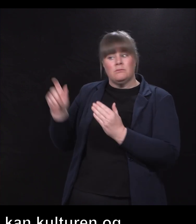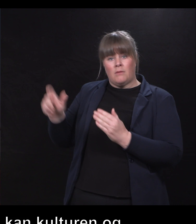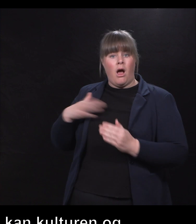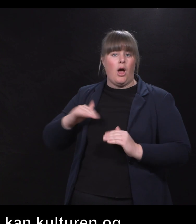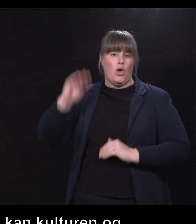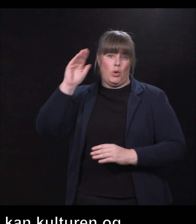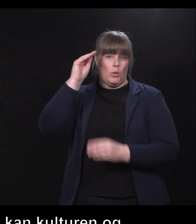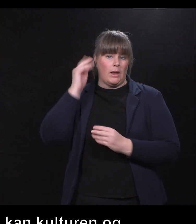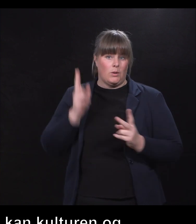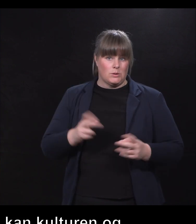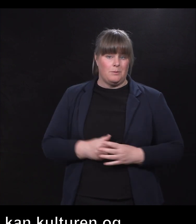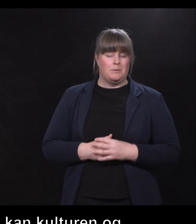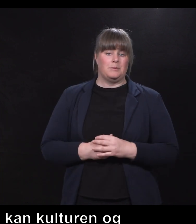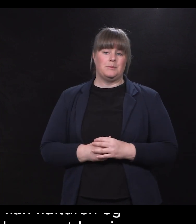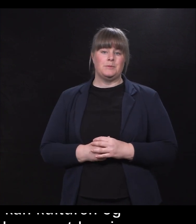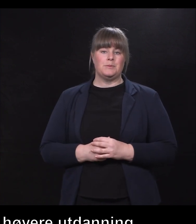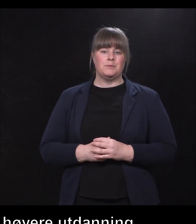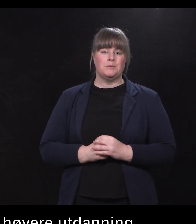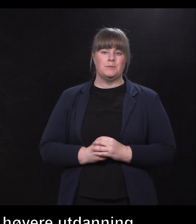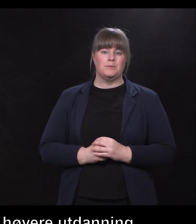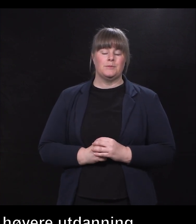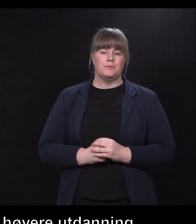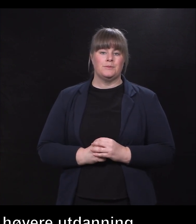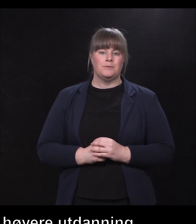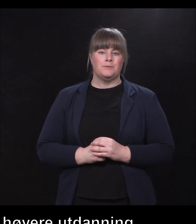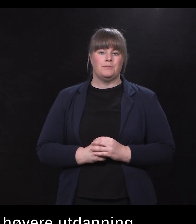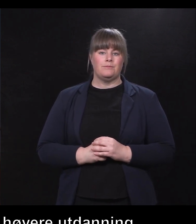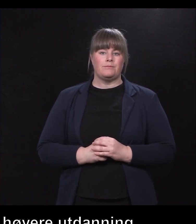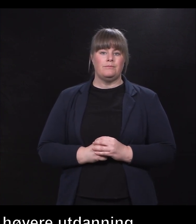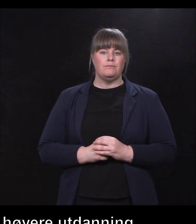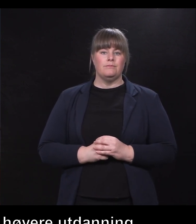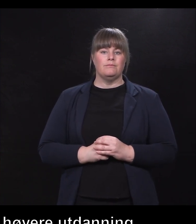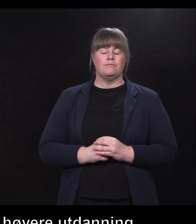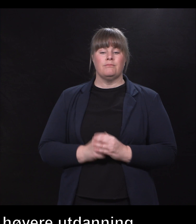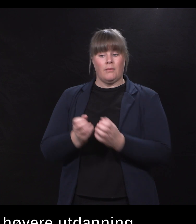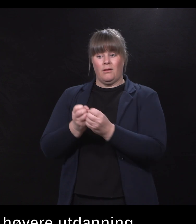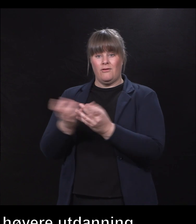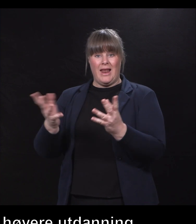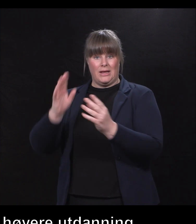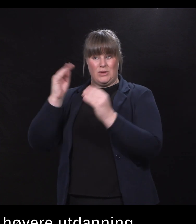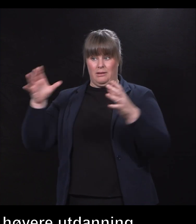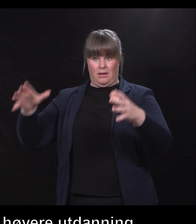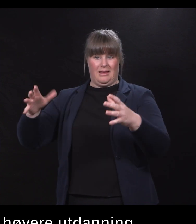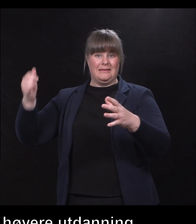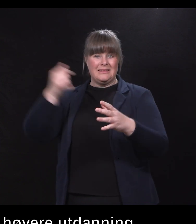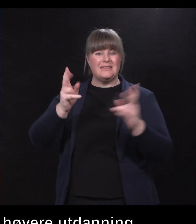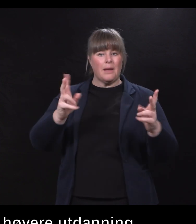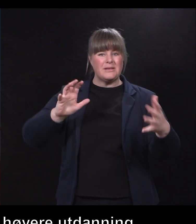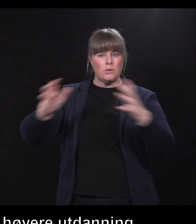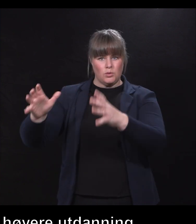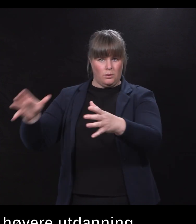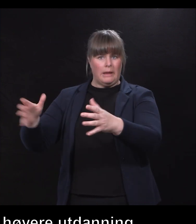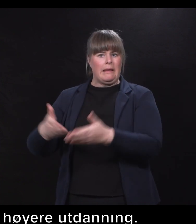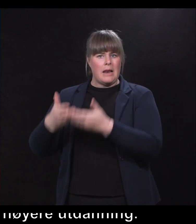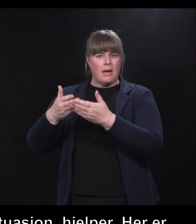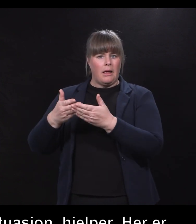Det å være flere studenter i samme situasjon hjelper. Det er absolutt en fordel, men også av og til en ulempe. Her er ting vi har tatt oss selv i. Vi